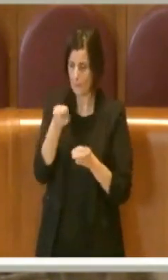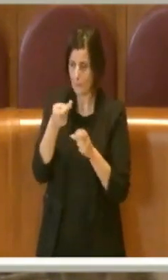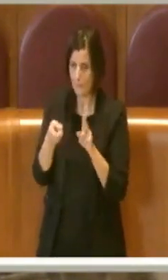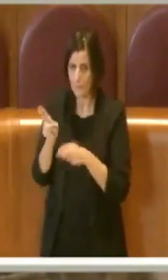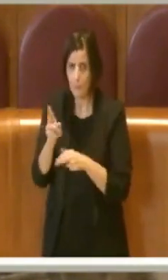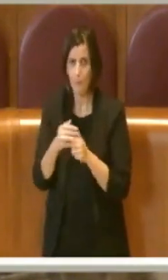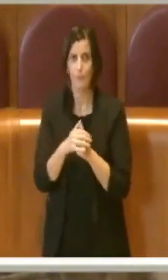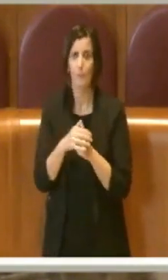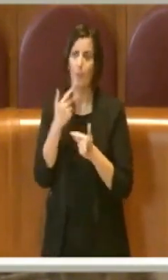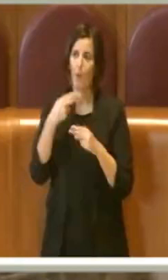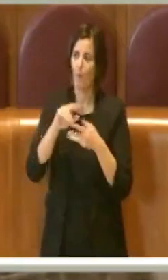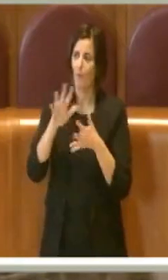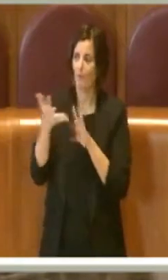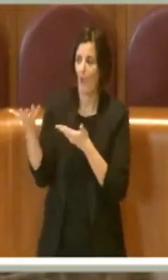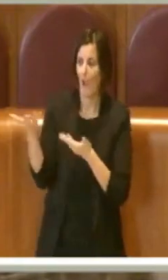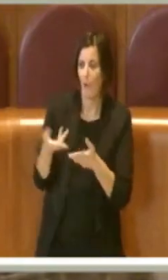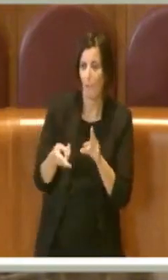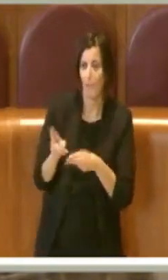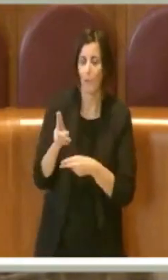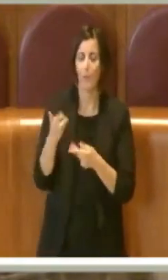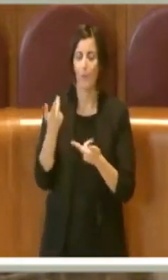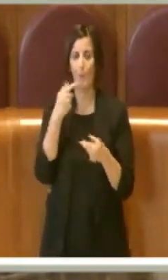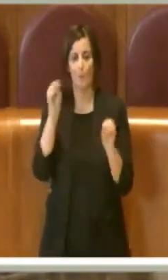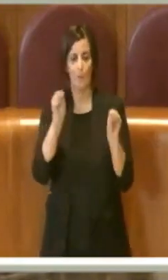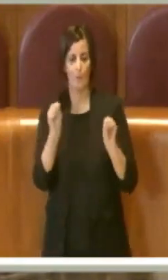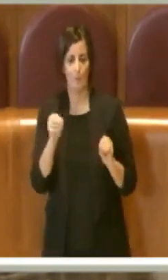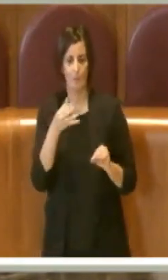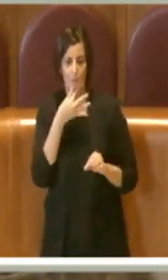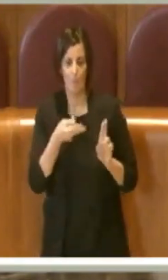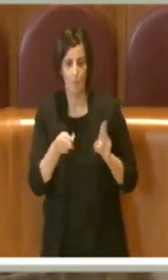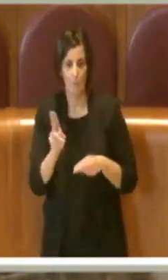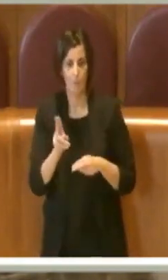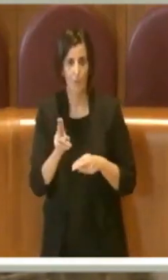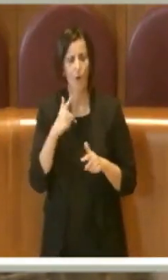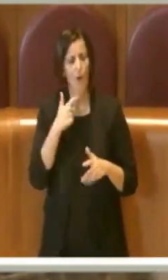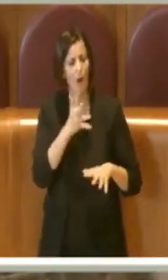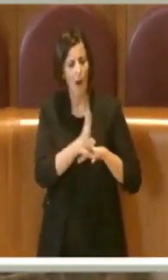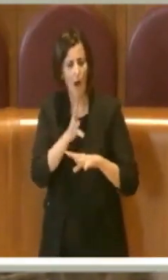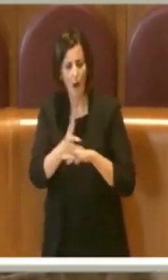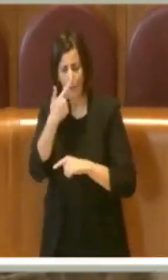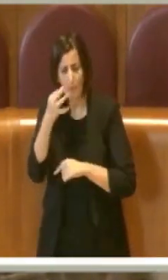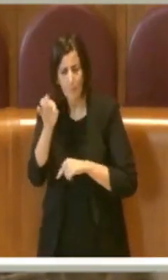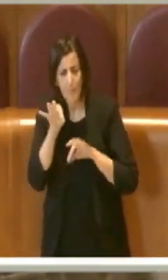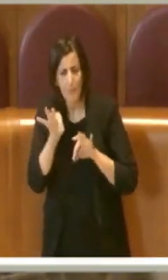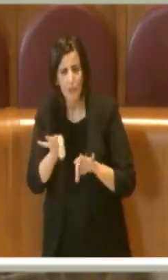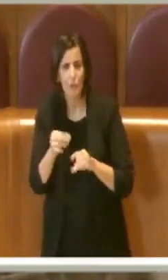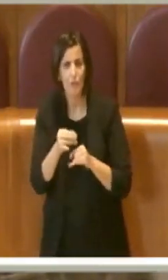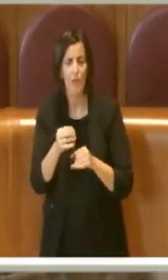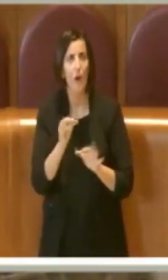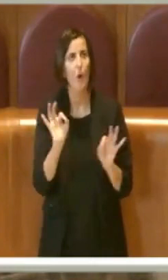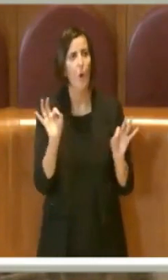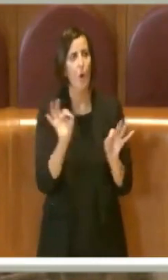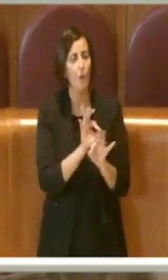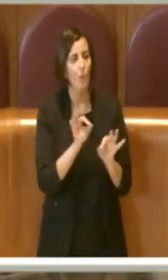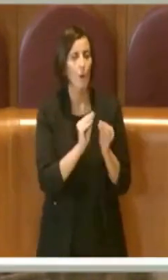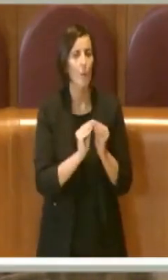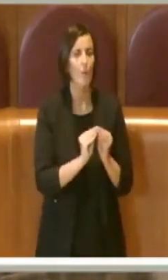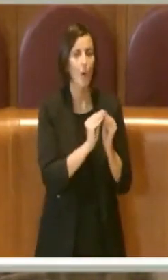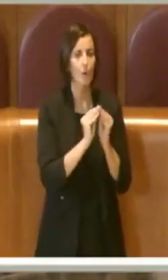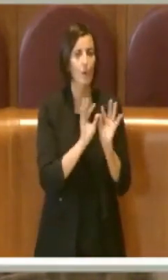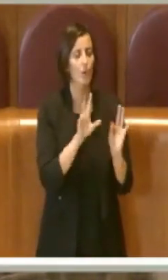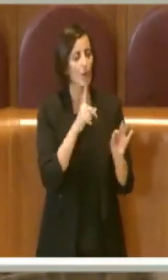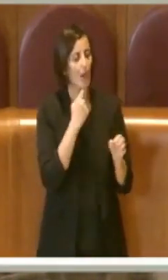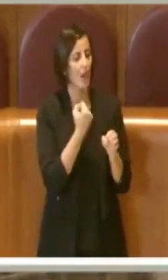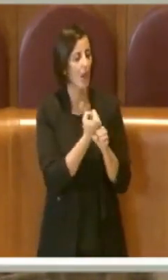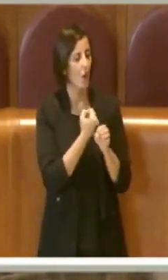renderla più accogliente, perché decorosa, con azioni specifiche. Un altro modo potrà essere quello di non